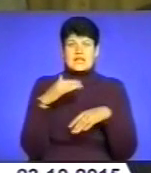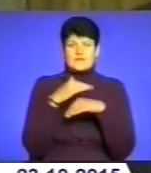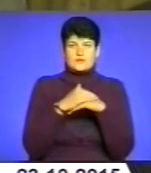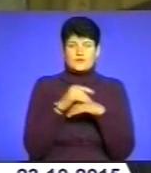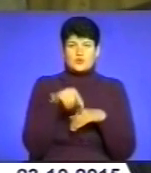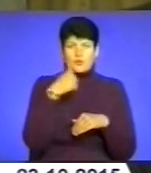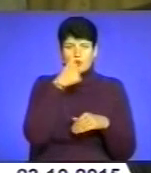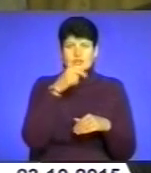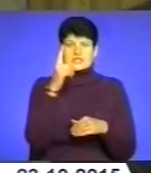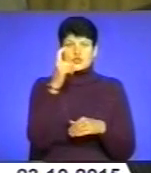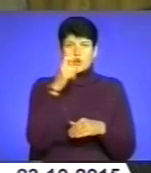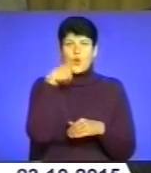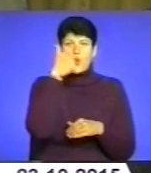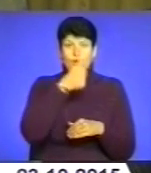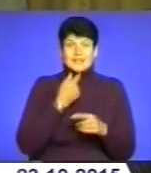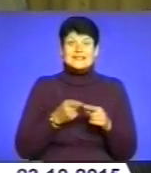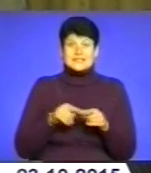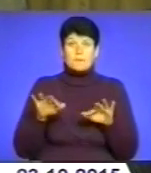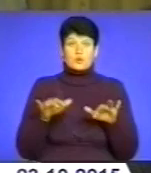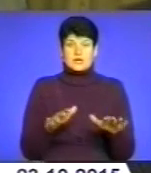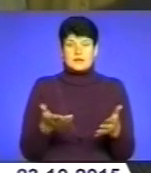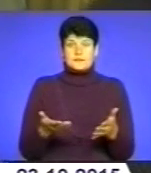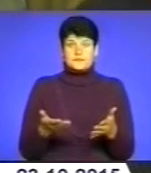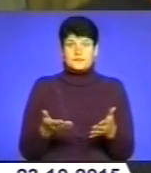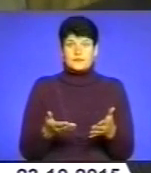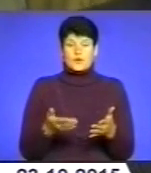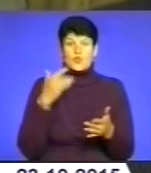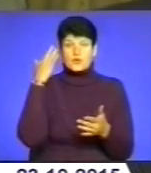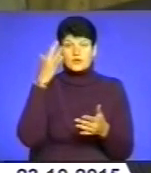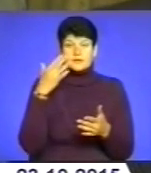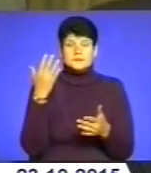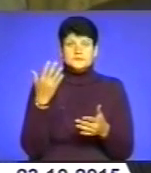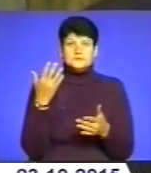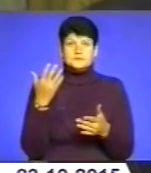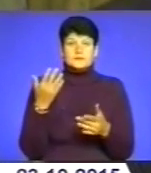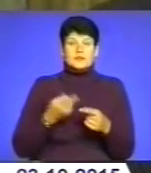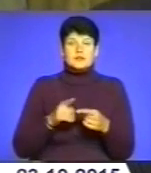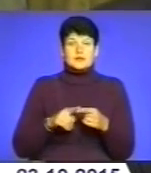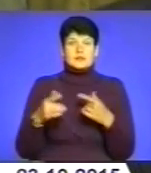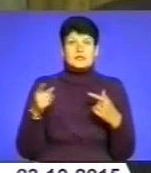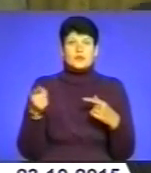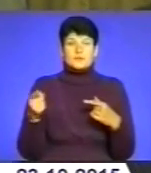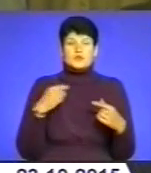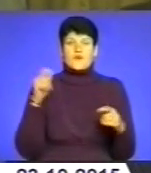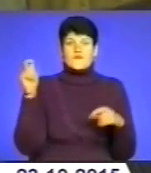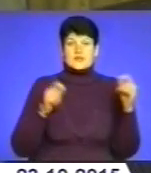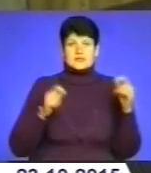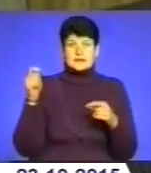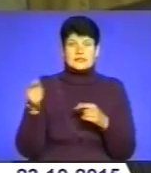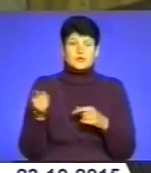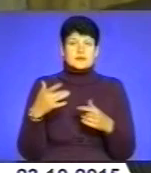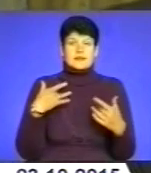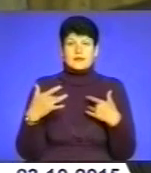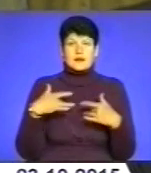виповнюється 100 літ власниці цієї події. Біля витоків Тернопільського фестивалю «Тернопільські театральні